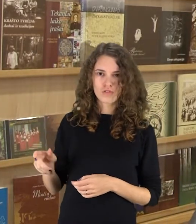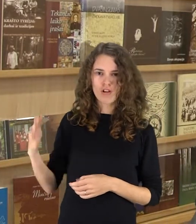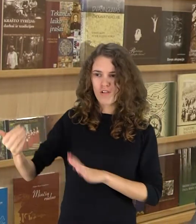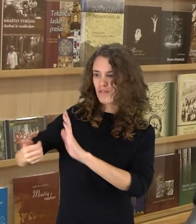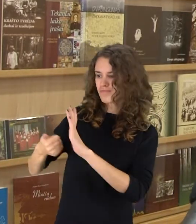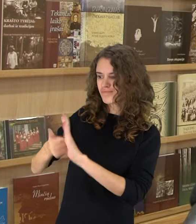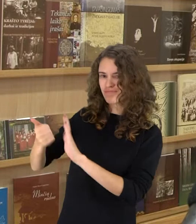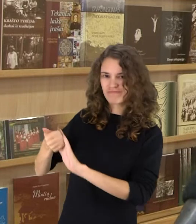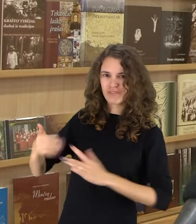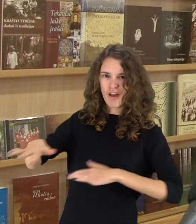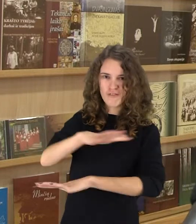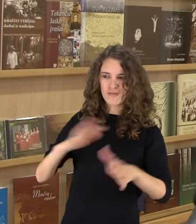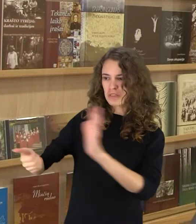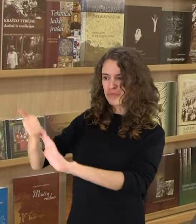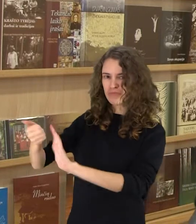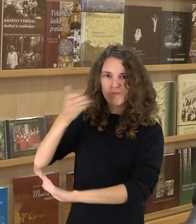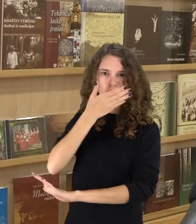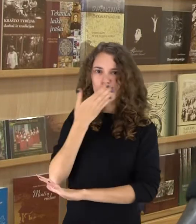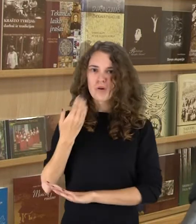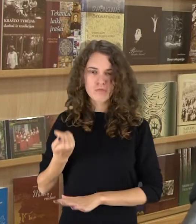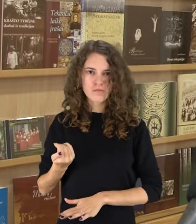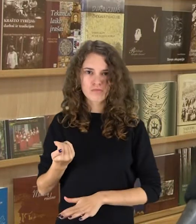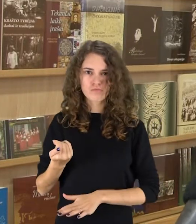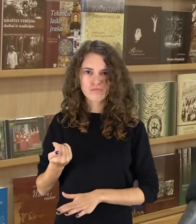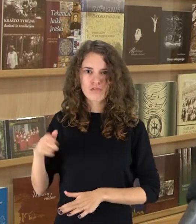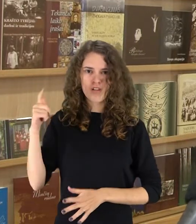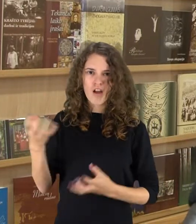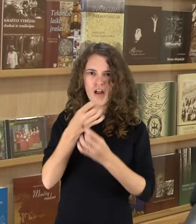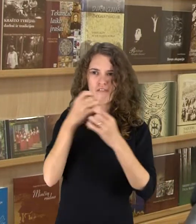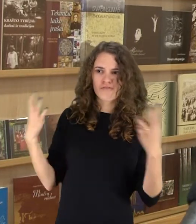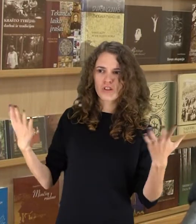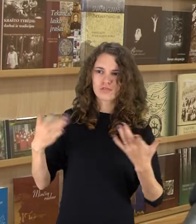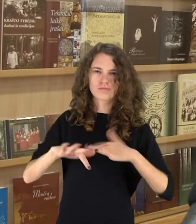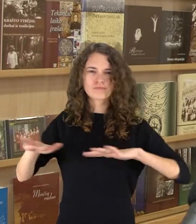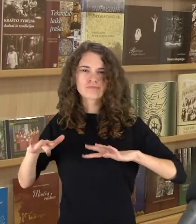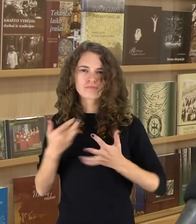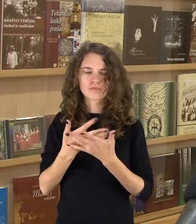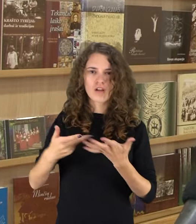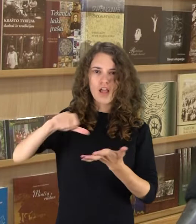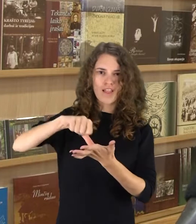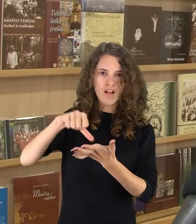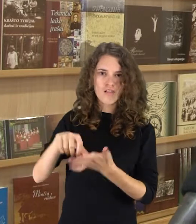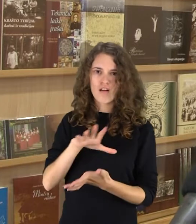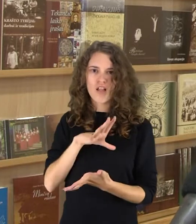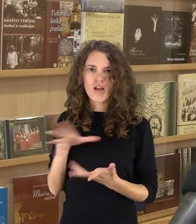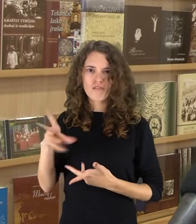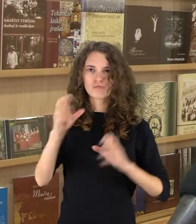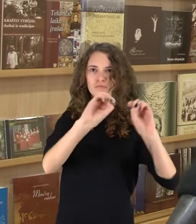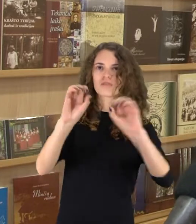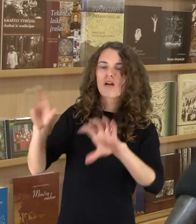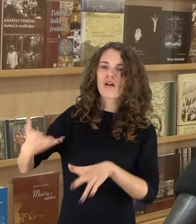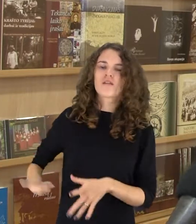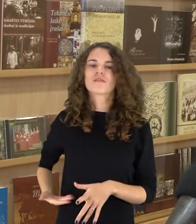žmogus turbūt neturėdamas autoriteto visuomenė ir bendruomenėje negalėtų dalivauti to viešuose procesuose ir bent jau